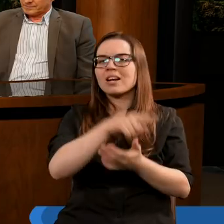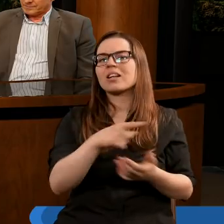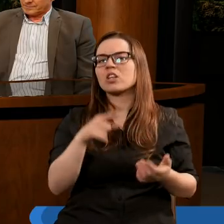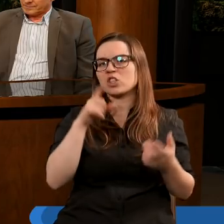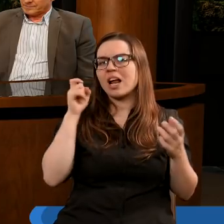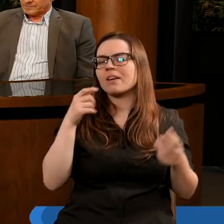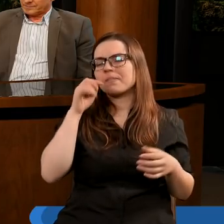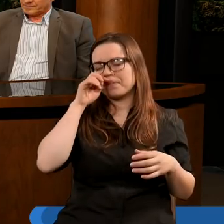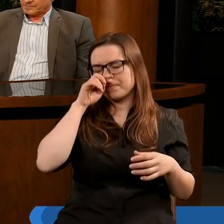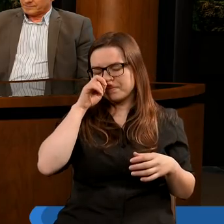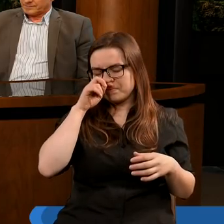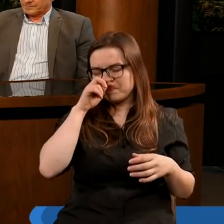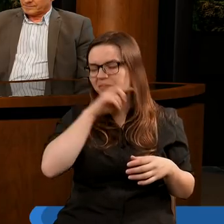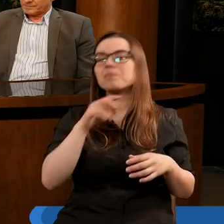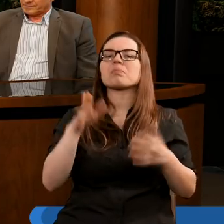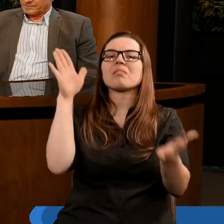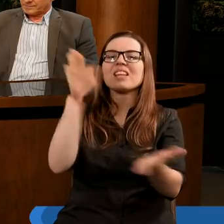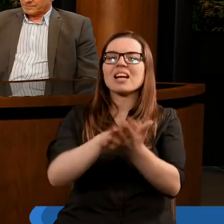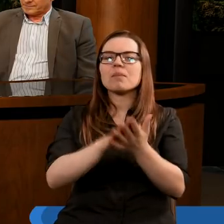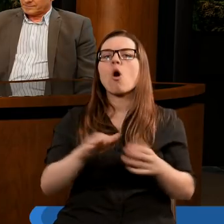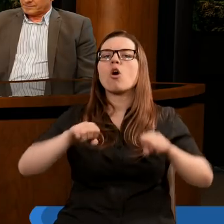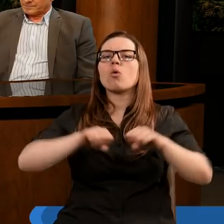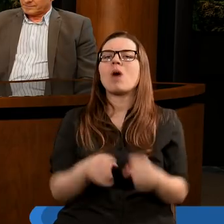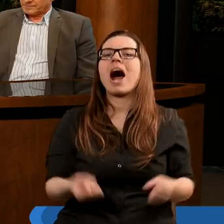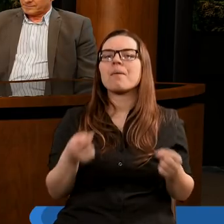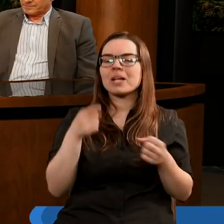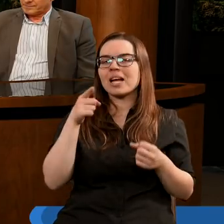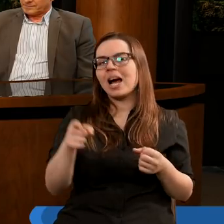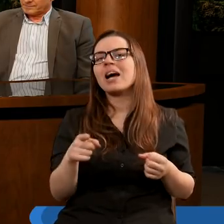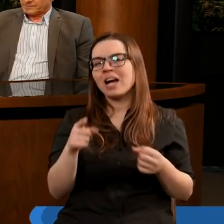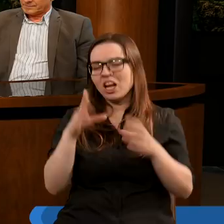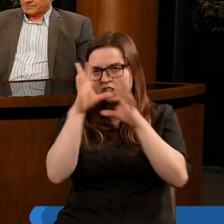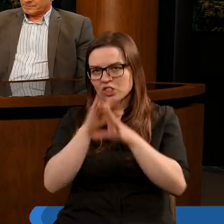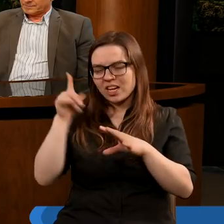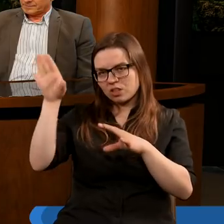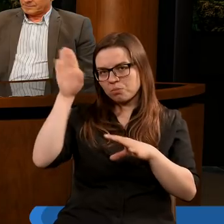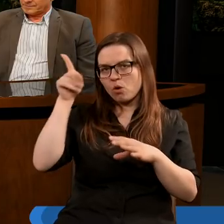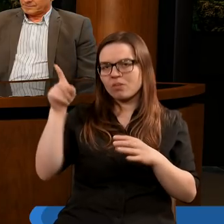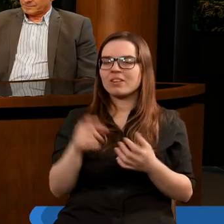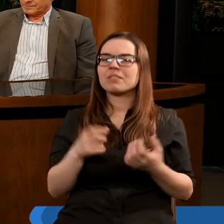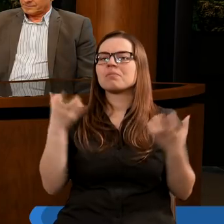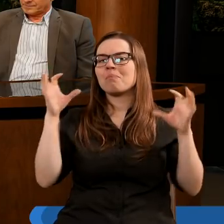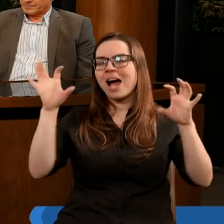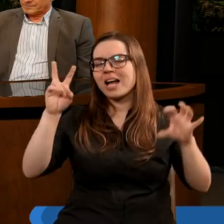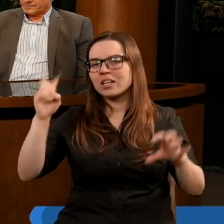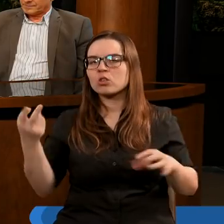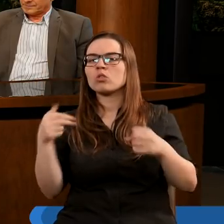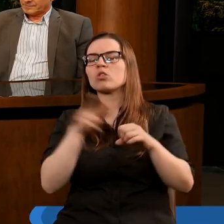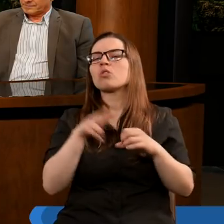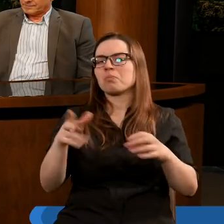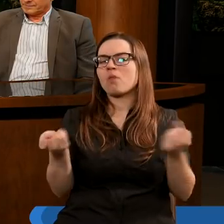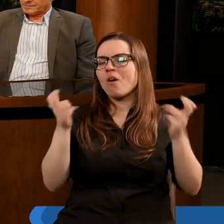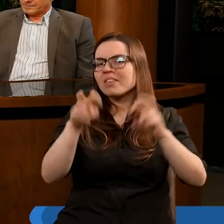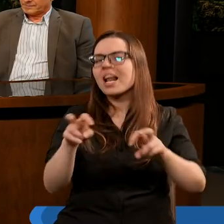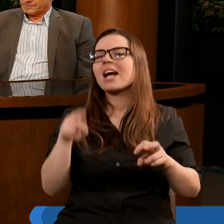Czyli to pierwsze przykazanie Smok łamie chcąc, aby to jemu oddawać tą cześć. Potem czytamy o drugiej bestii, która z ziemi